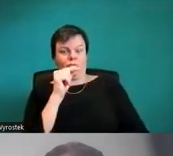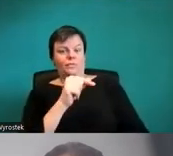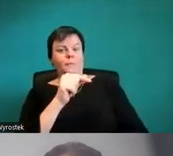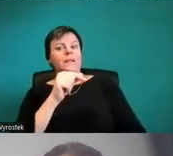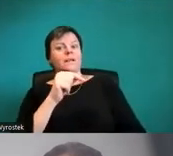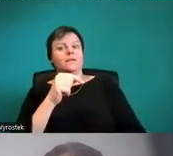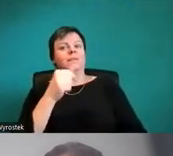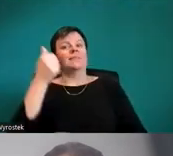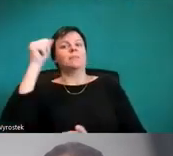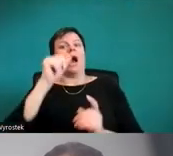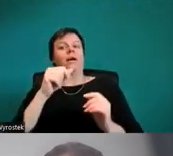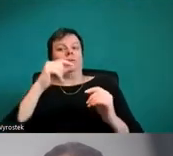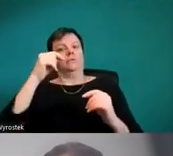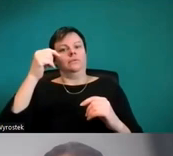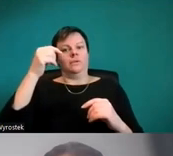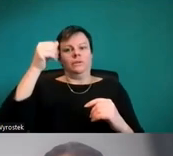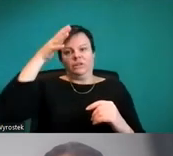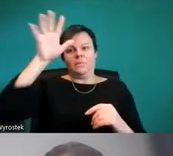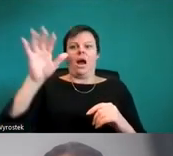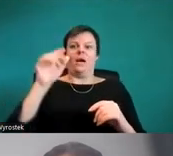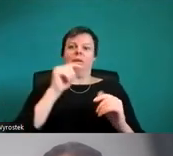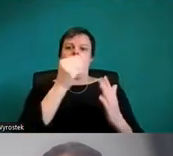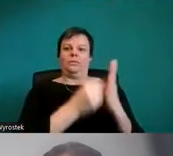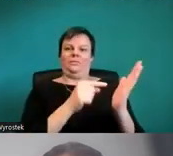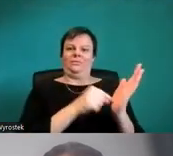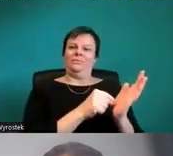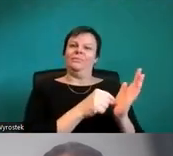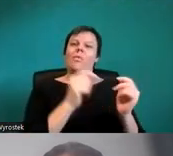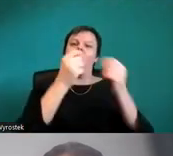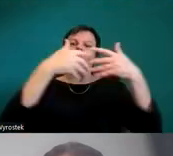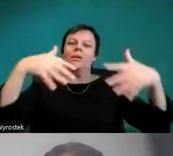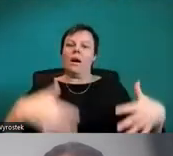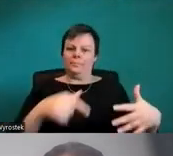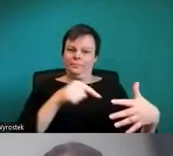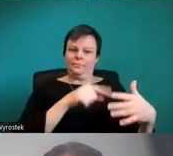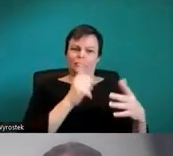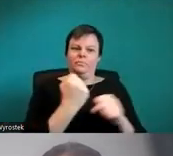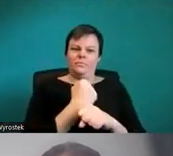ich, Sekretärin und dann Entwicklerin,